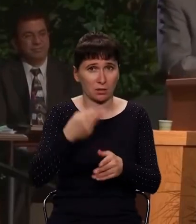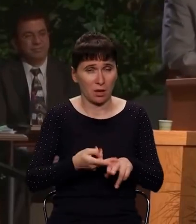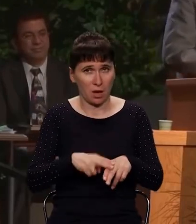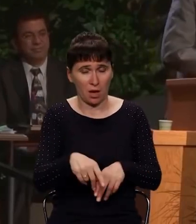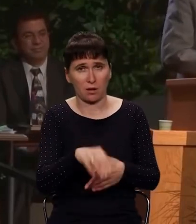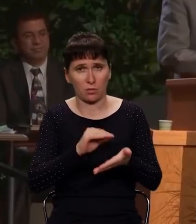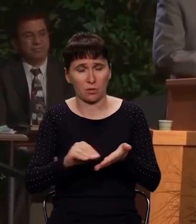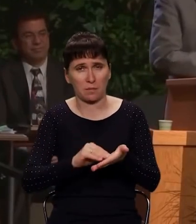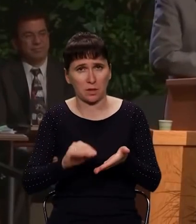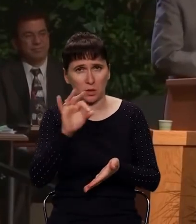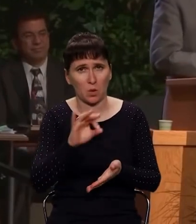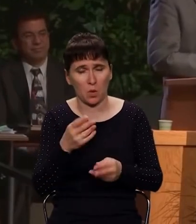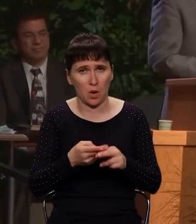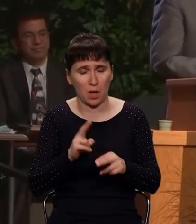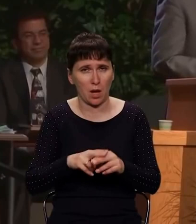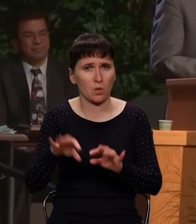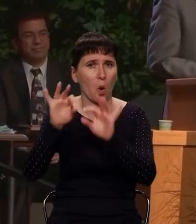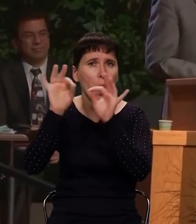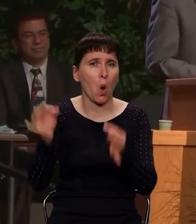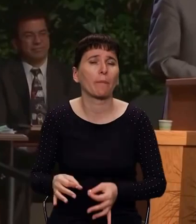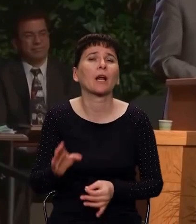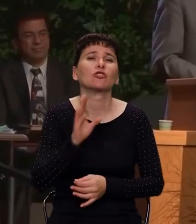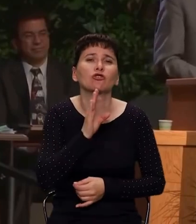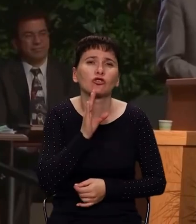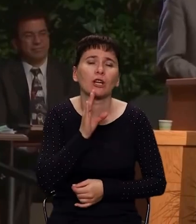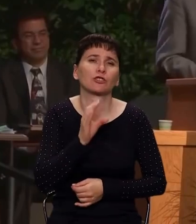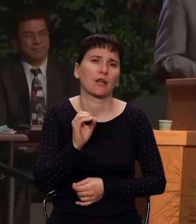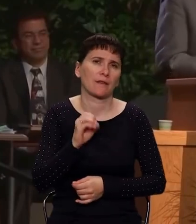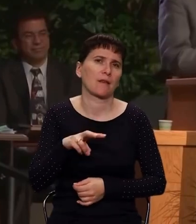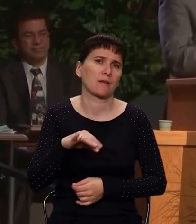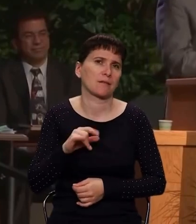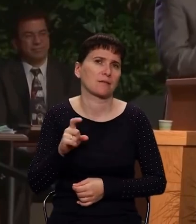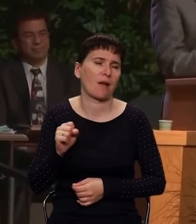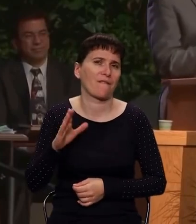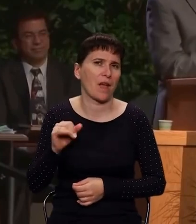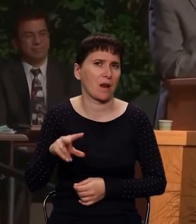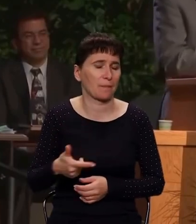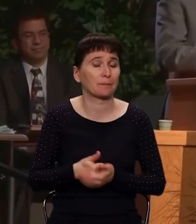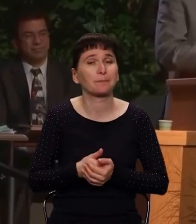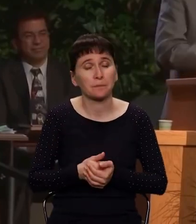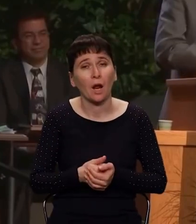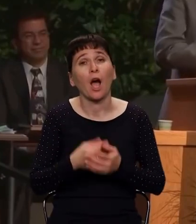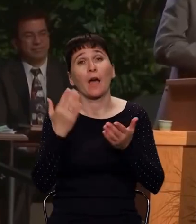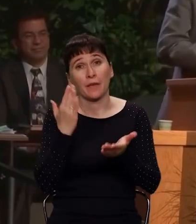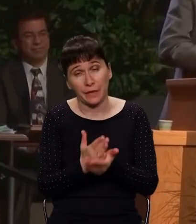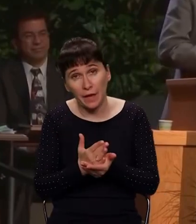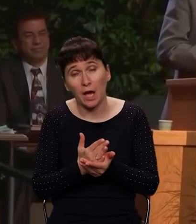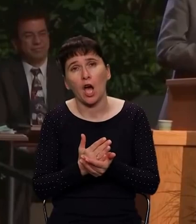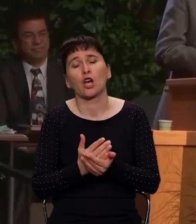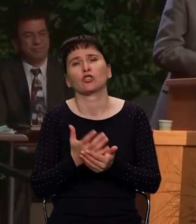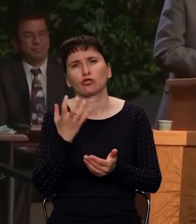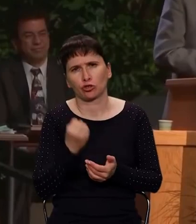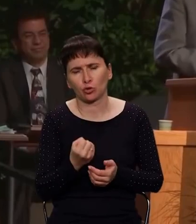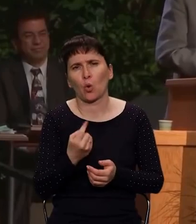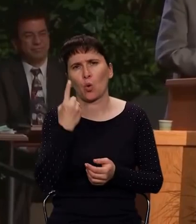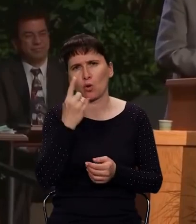тексте Писания мы встречаем этот образ женский по имени Изавель. Да, мы в Писании еще раз встречаем одну женщину с